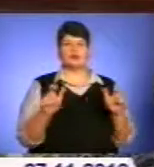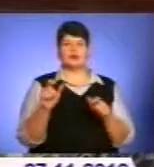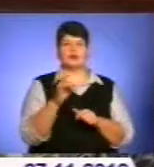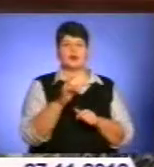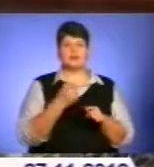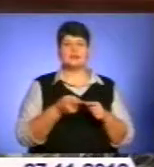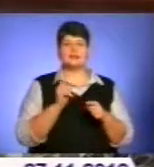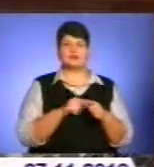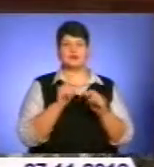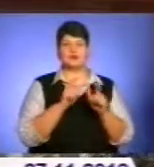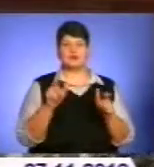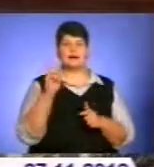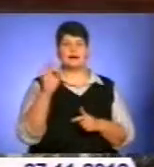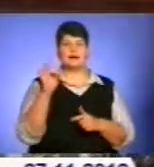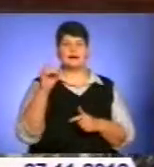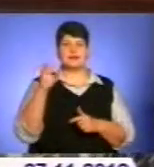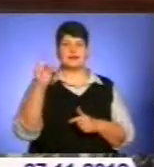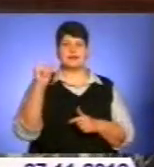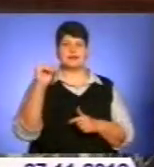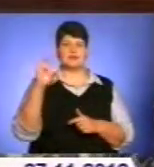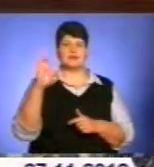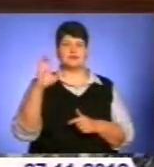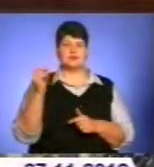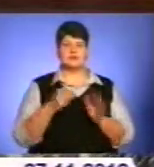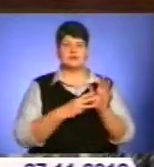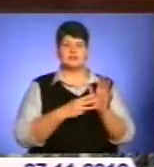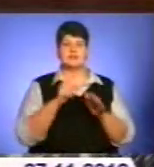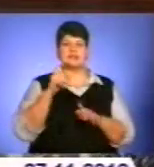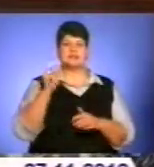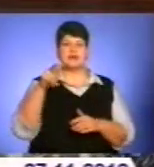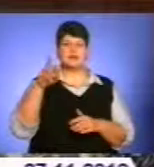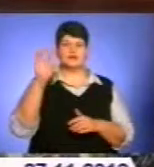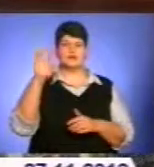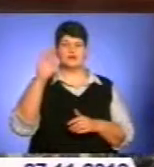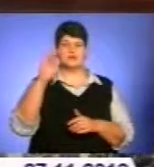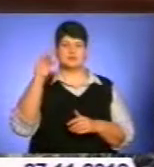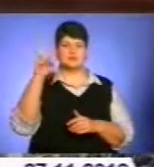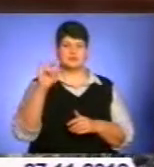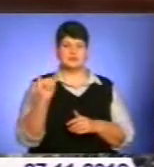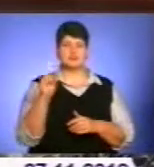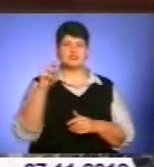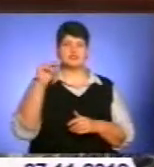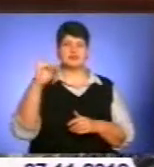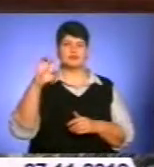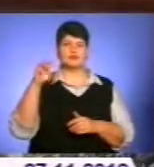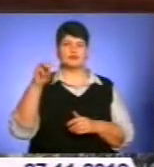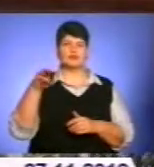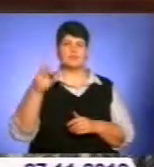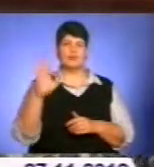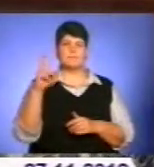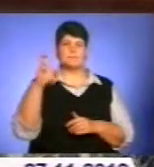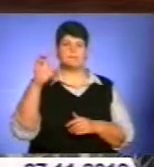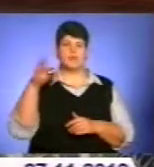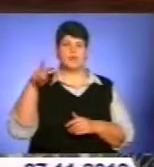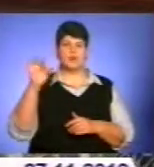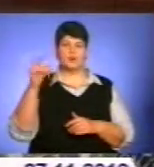Це такі школи, як Ренівська загальноосвітня школа восьмирічна, Залозецька, Гаїр-Остоцький, Чистопади, Біологолови, Гаїр